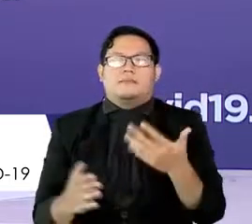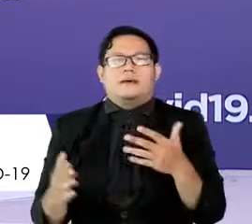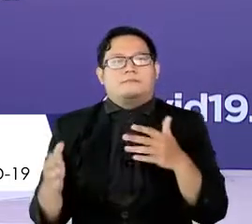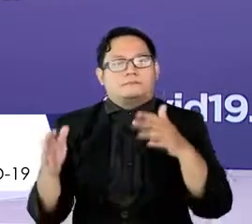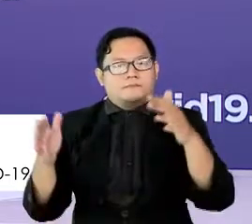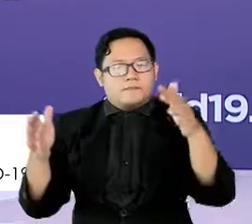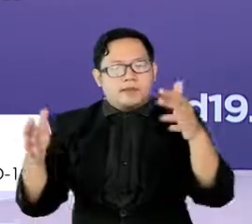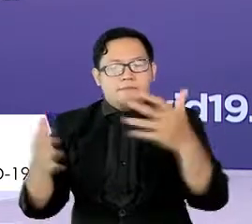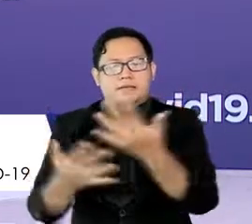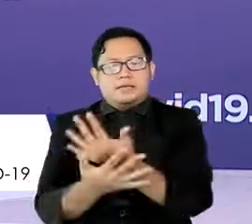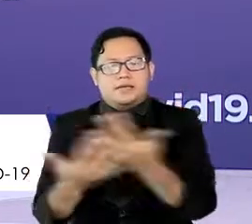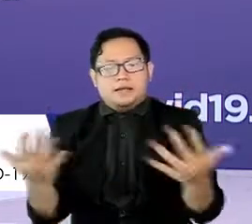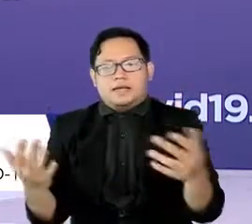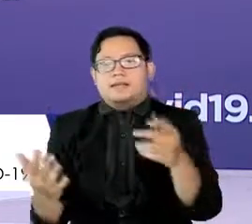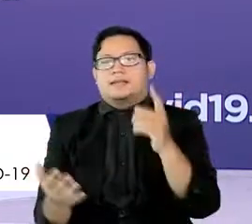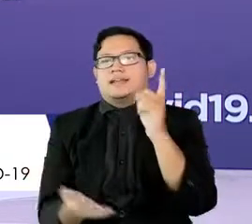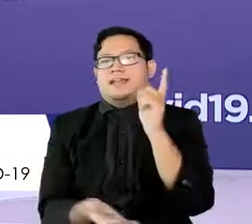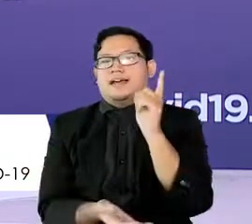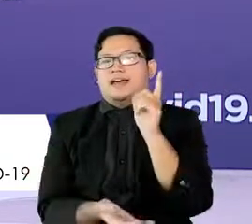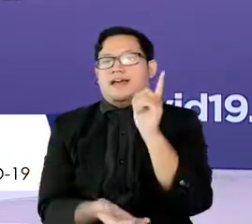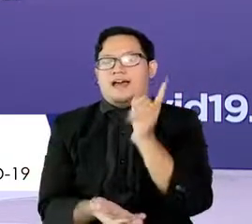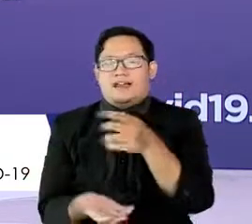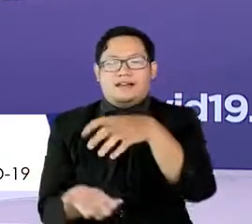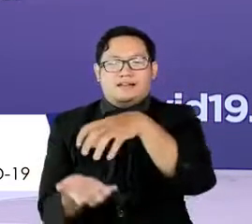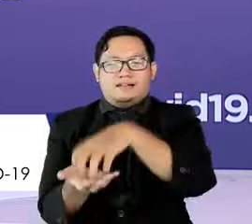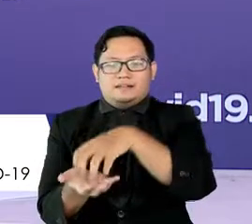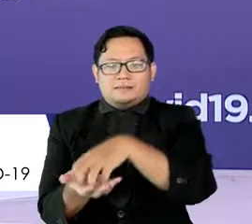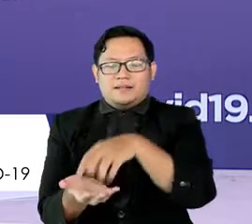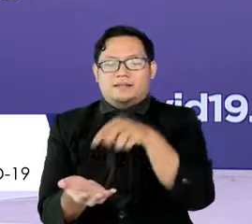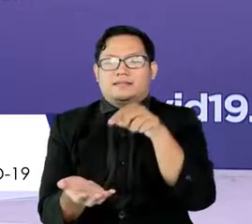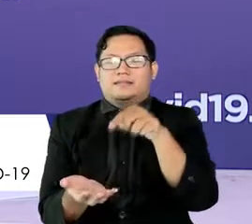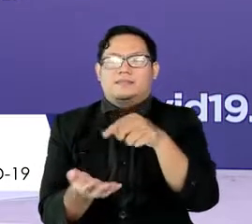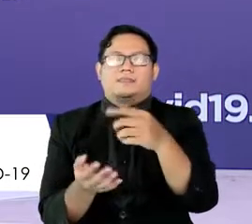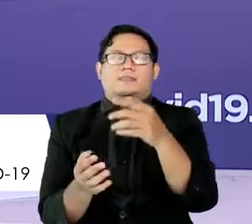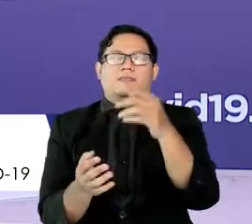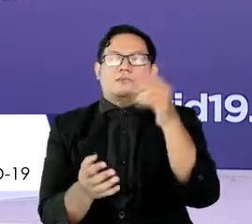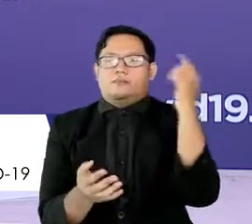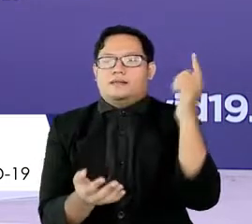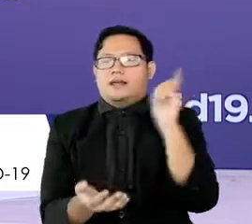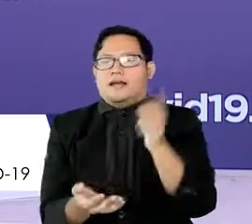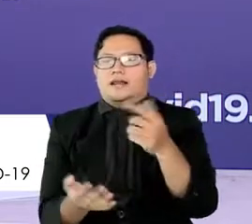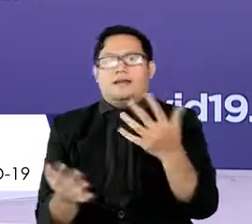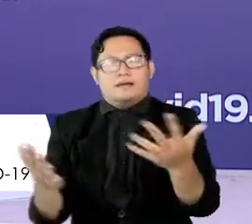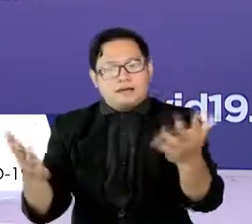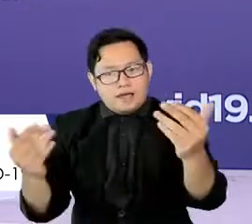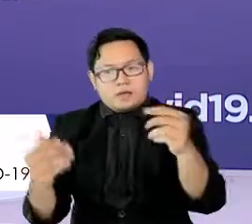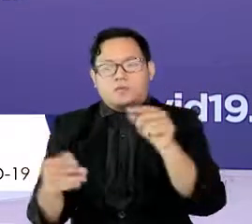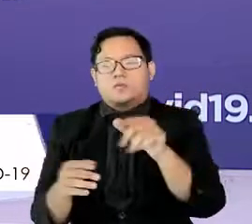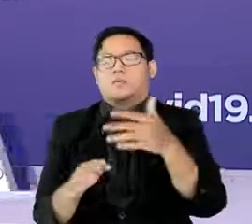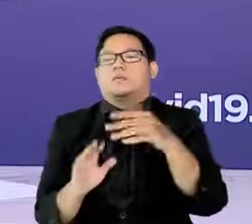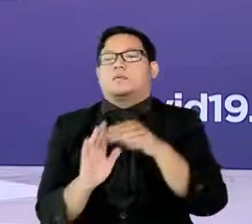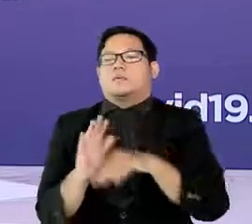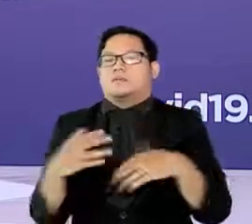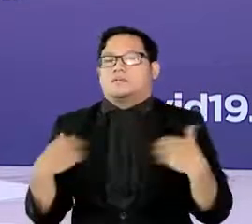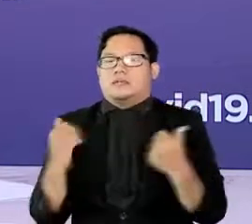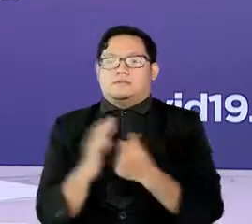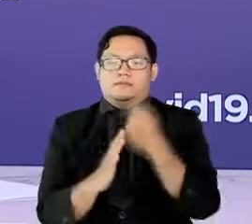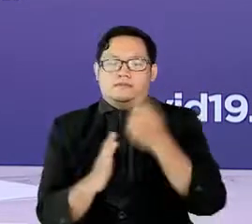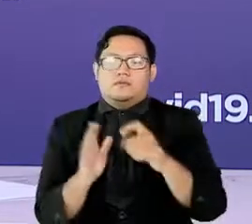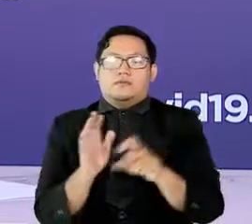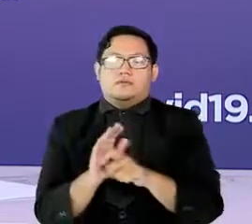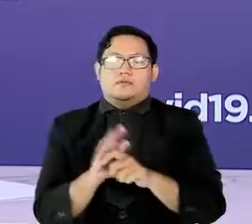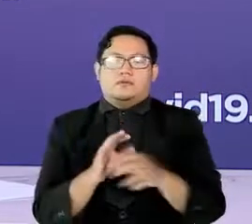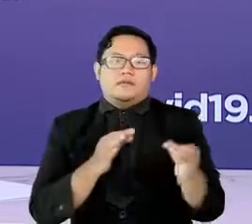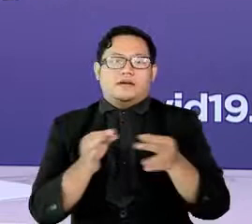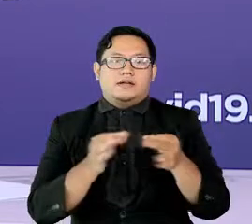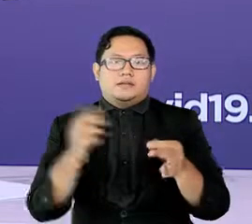mengajak setiap masyarakat yang ada di fasilitas publik untuk menerapkan protokol kesehatan seperti masuk dan keluar fasilitas